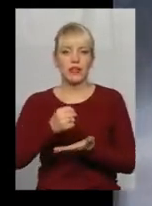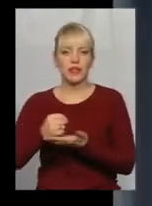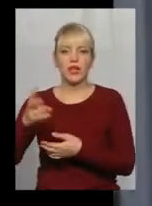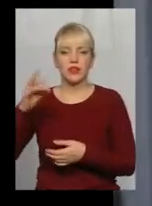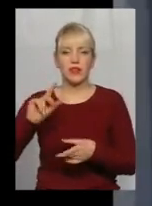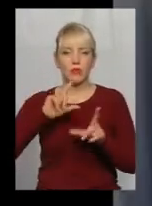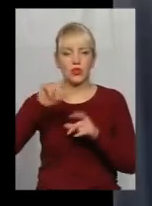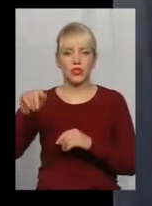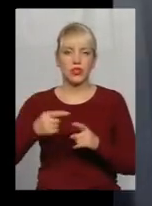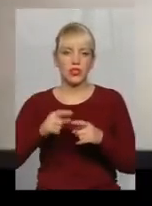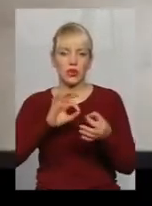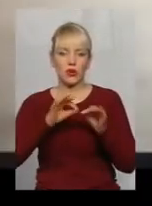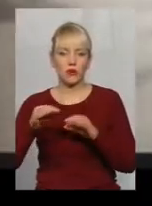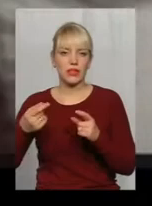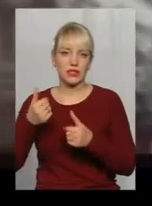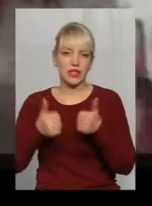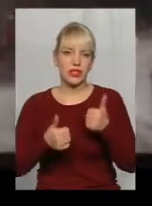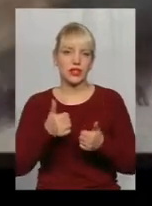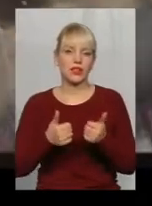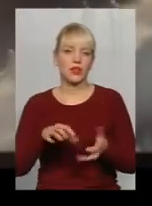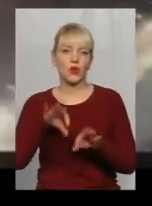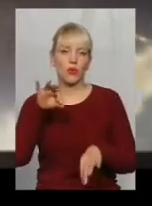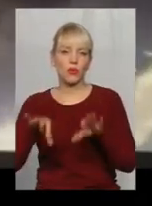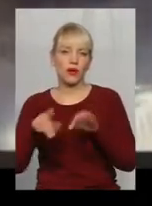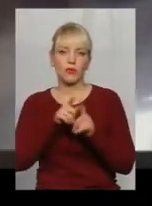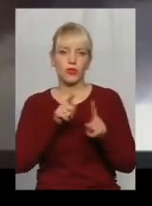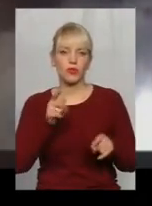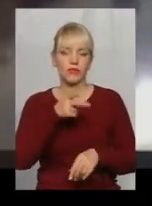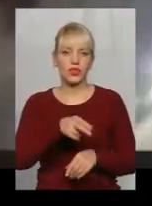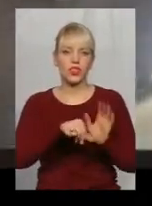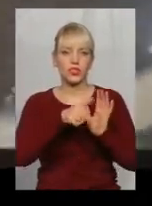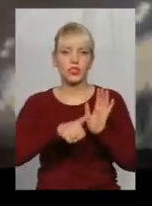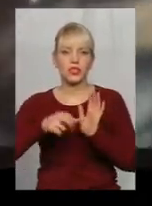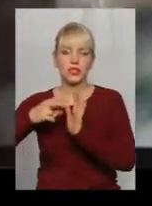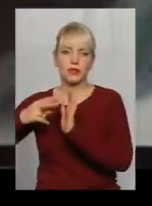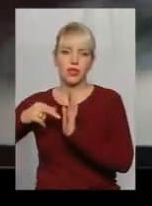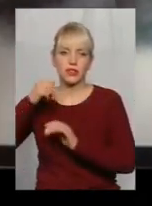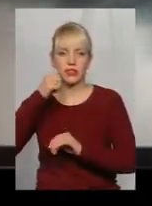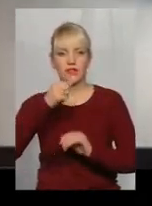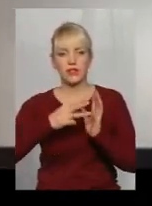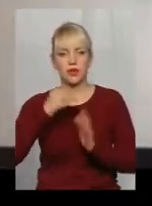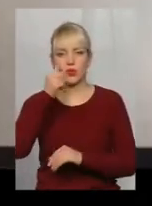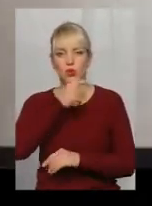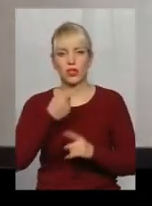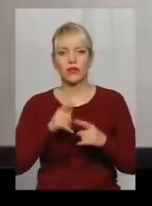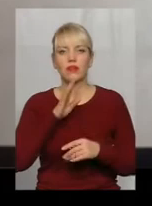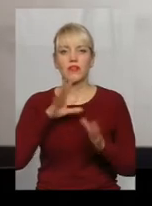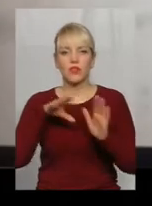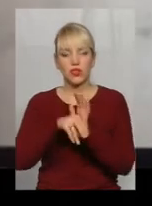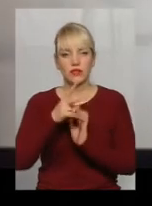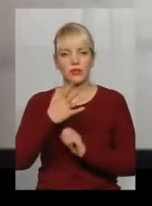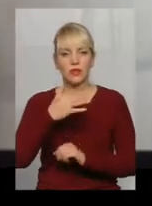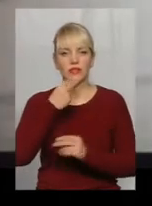старт чотириріччя обирали за результатами їх виступів протягом 2016-2018 років. Хмельничанка війшла до 25